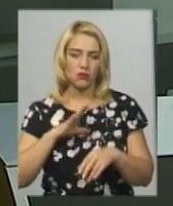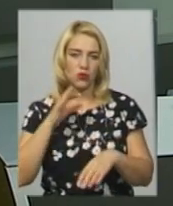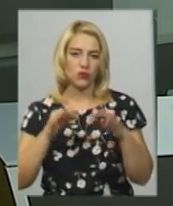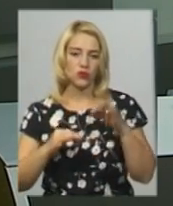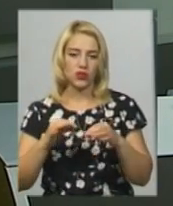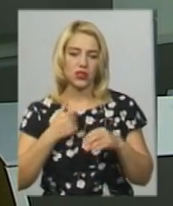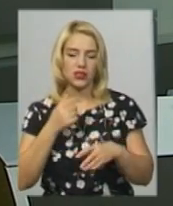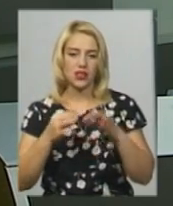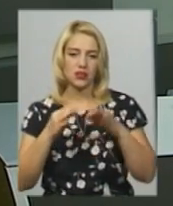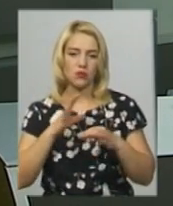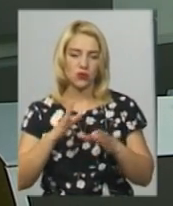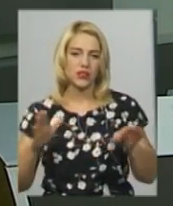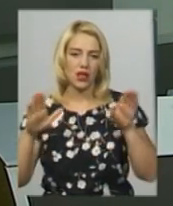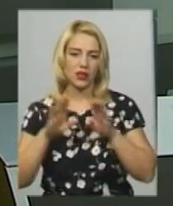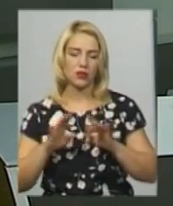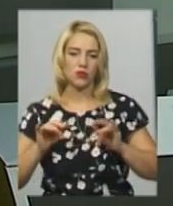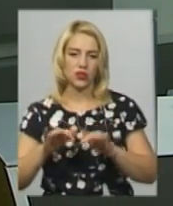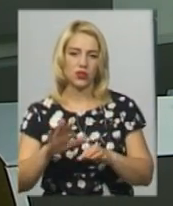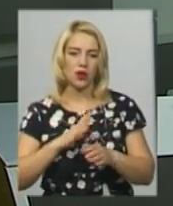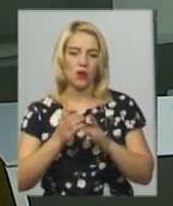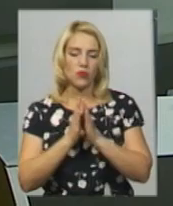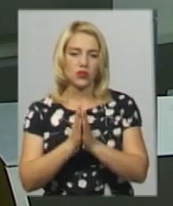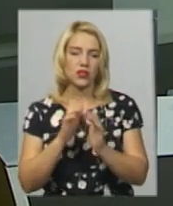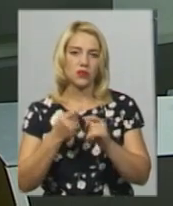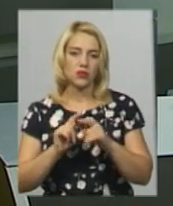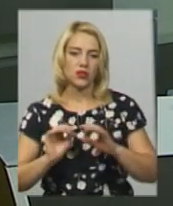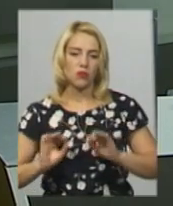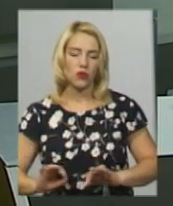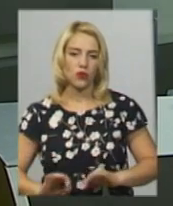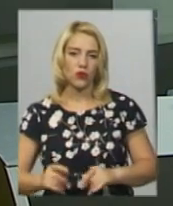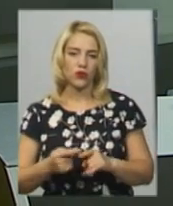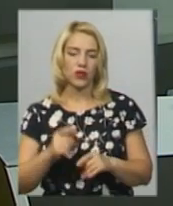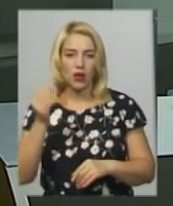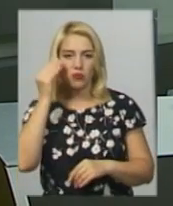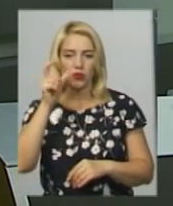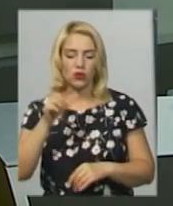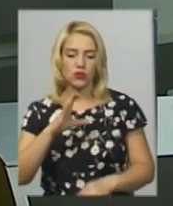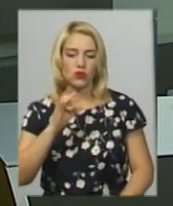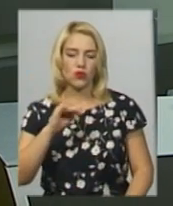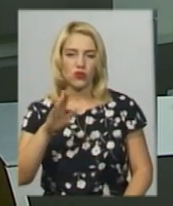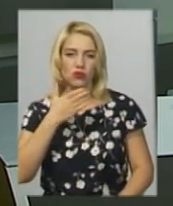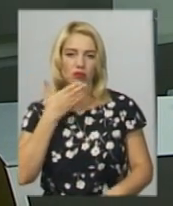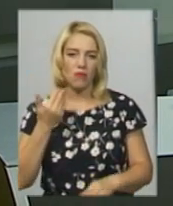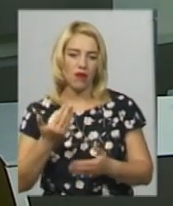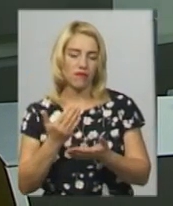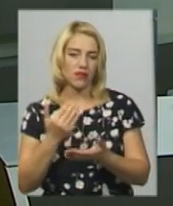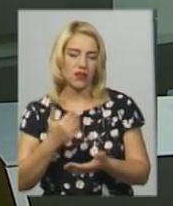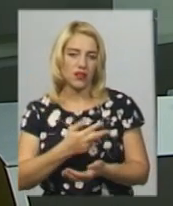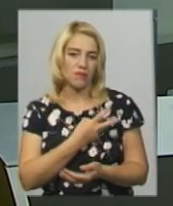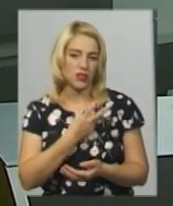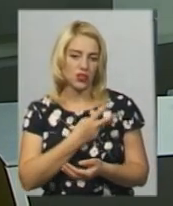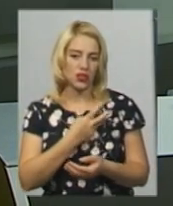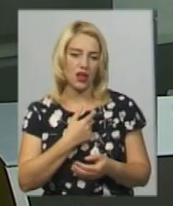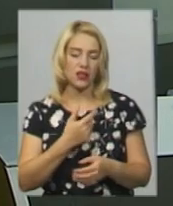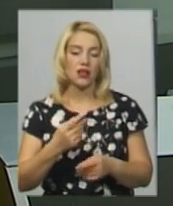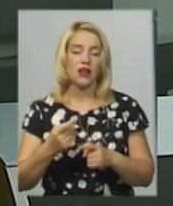у закритому режимі. Про це клопотали прокурор та слідчі у справі. Підозрюваний Артур Сороченко каже, не мав наміру образити ні матерів-героїв